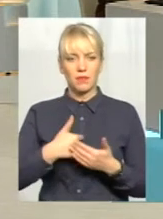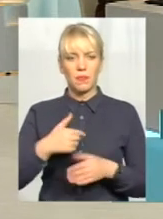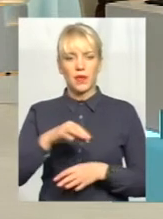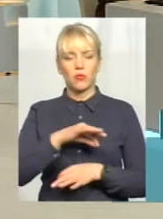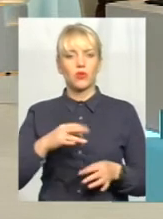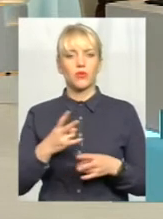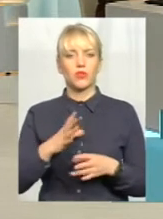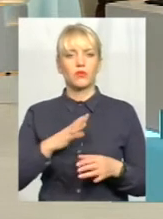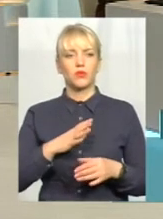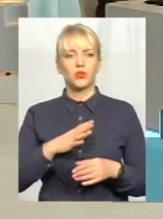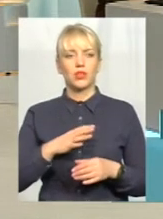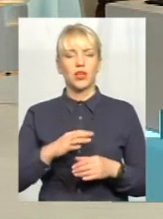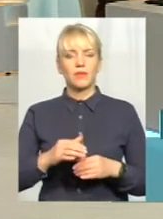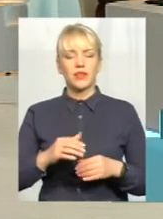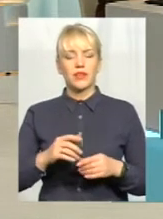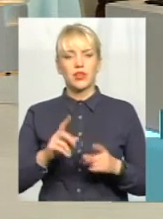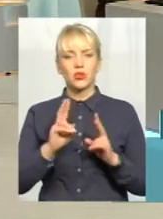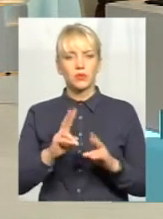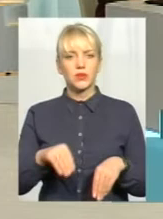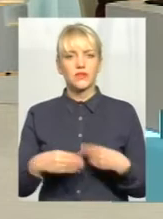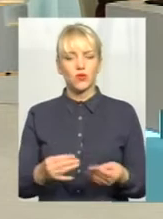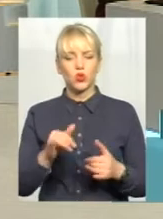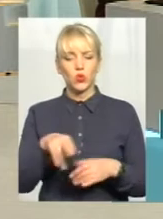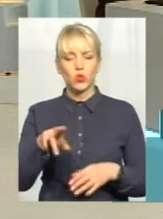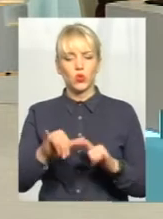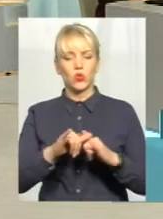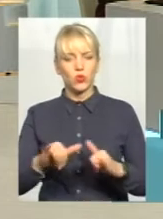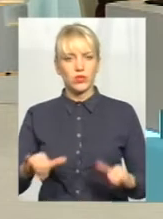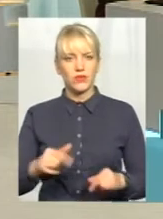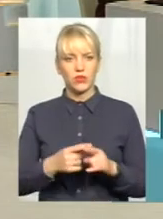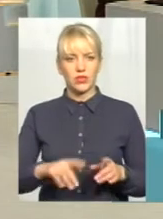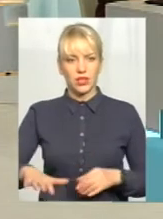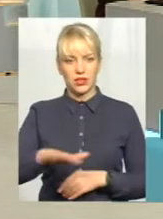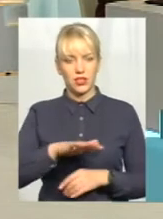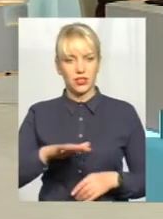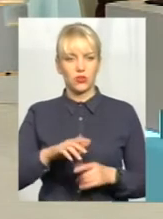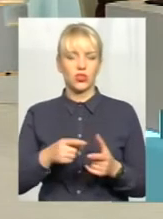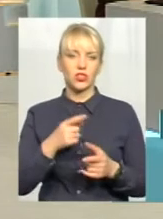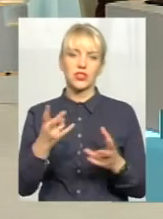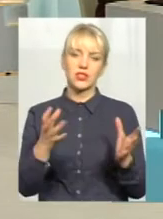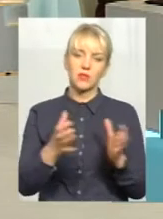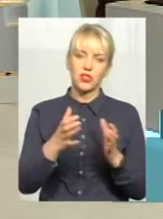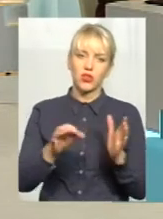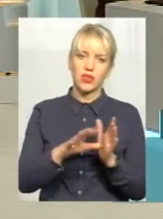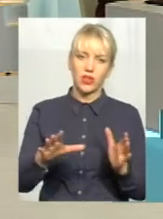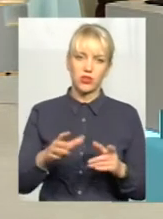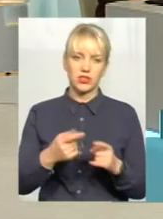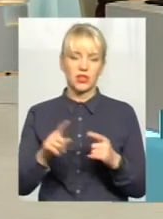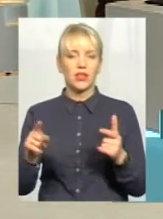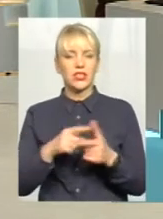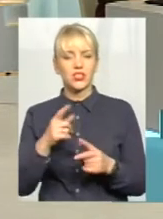Проекти мають бути розвитковими, ті, які приводять до певного розвитку цієї території. І чи це збереження нерегоносіїв, чи це